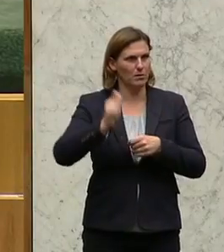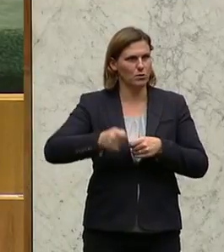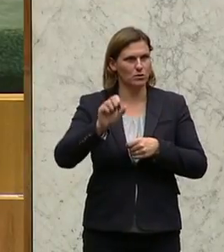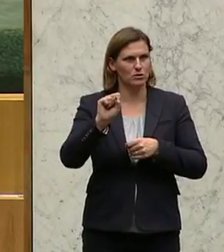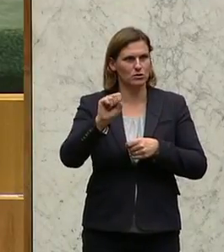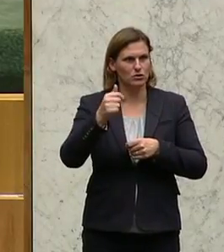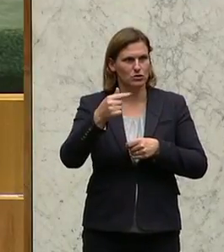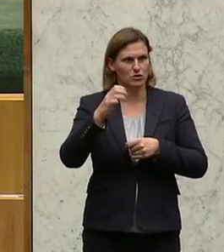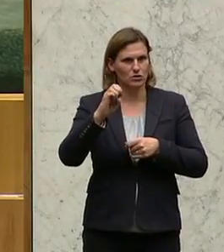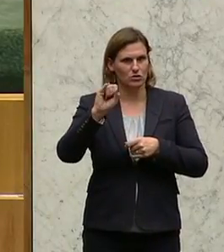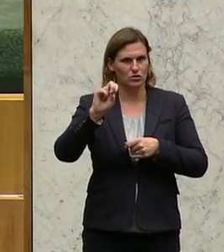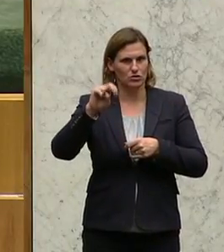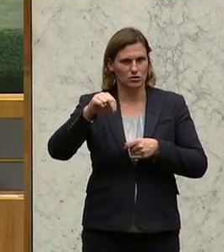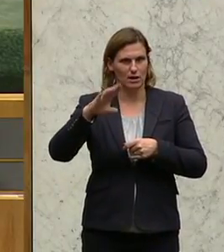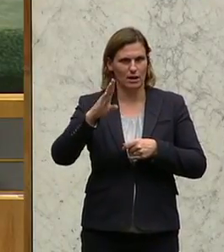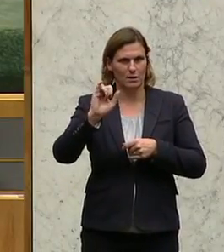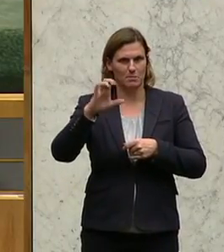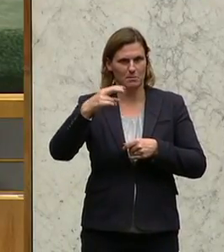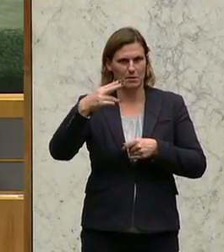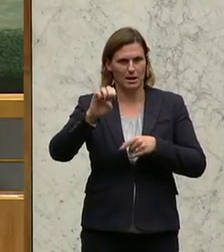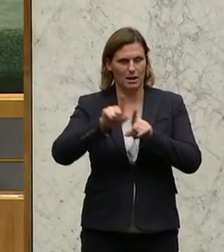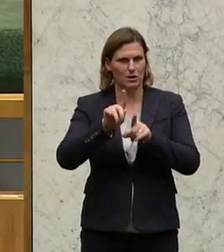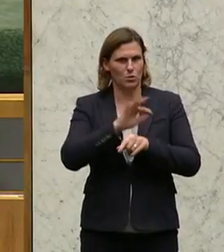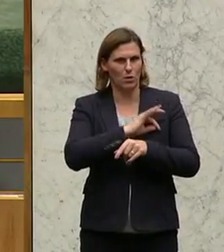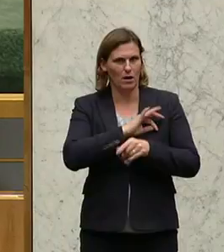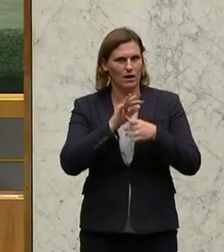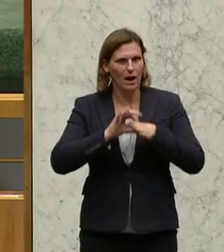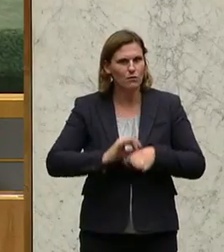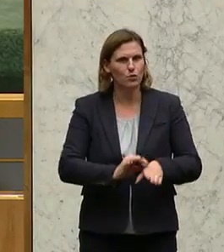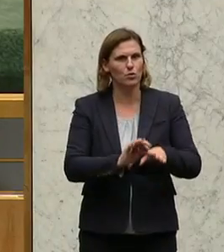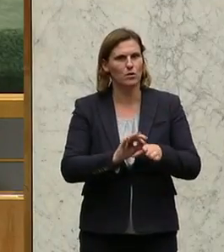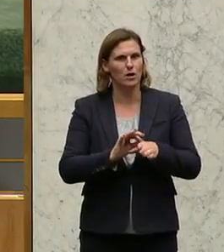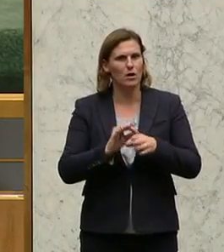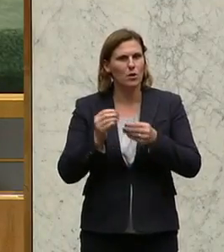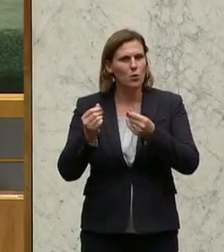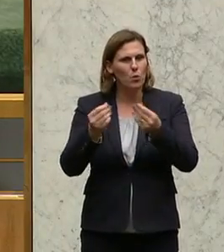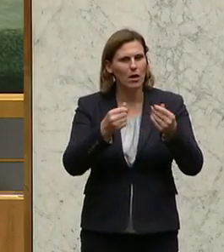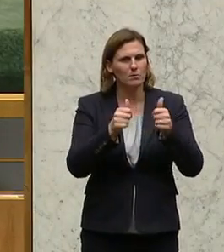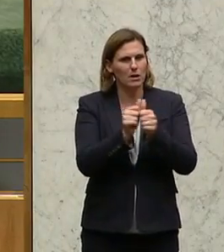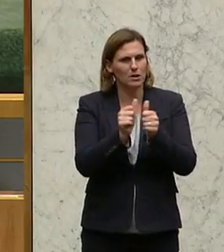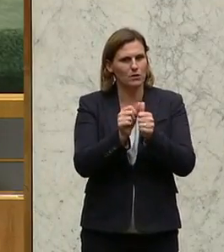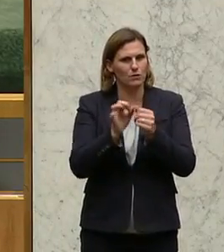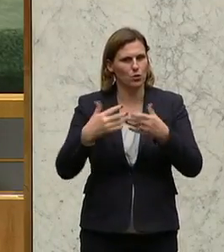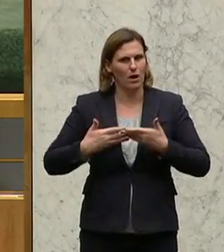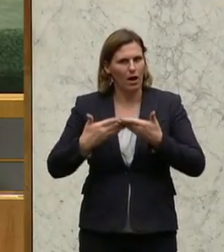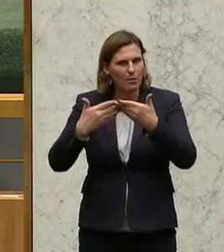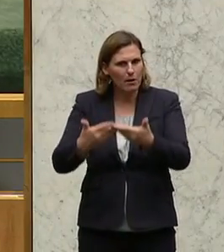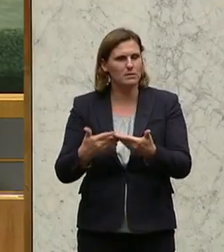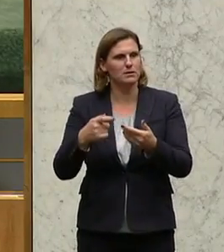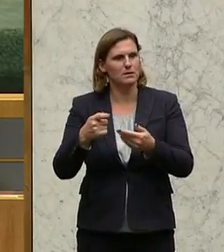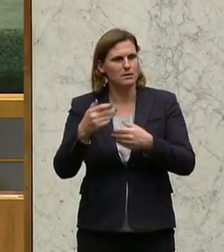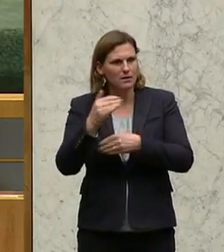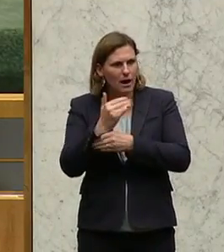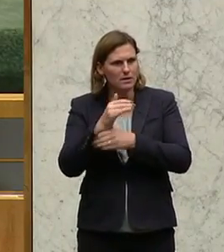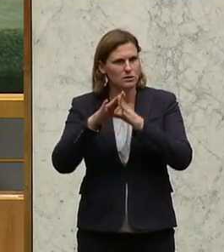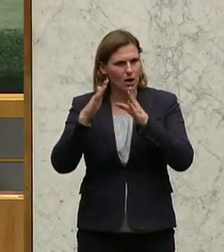Steinbichler, Kolleginnen und Kollegen, betreffend Einführung einer Qualitätspartnerschaft für heimische Gastronomiebetriebe. Wer